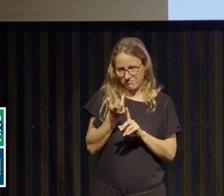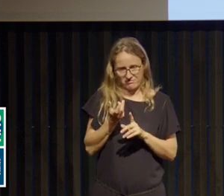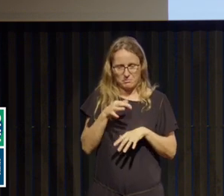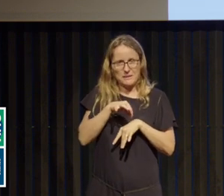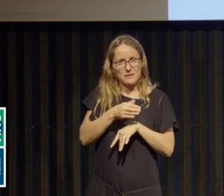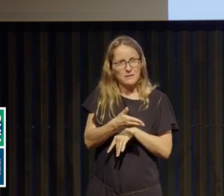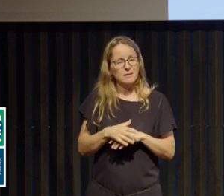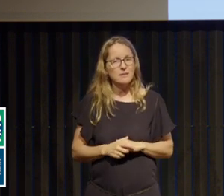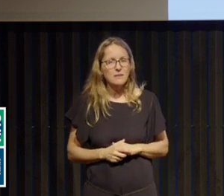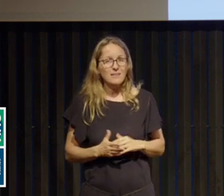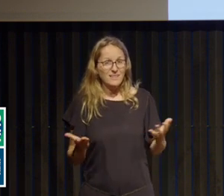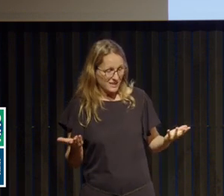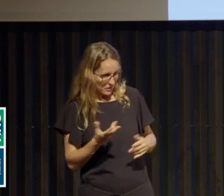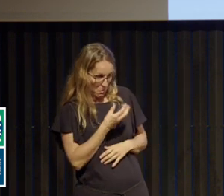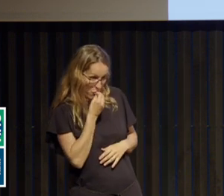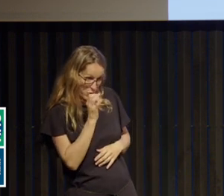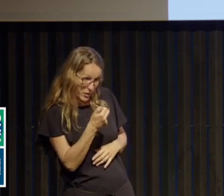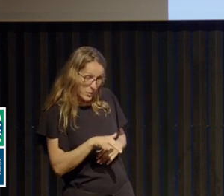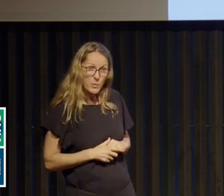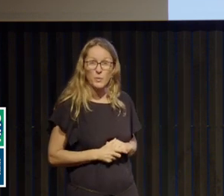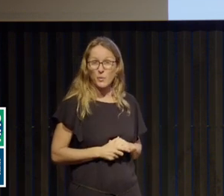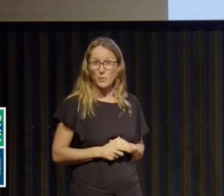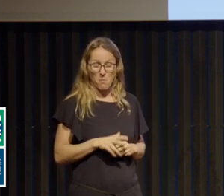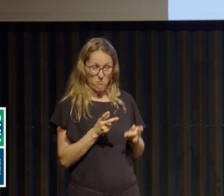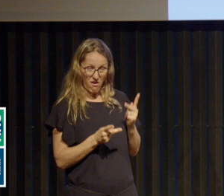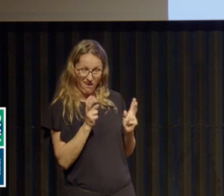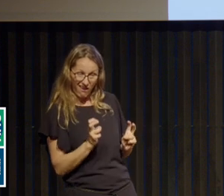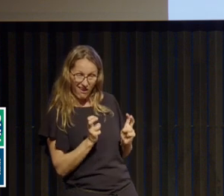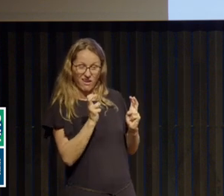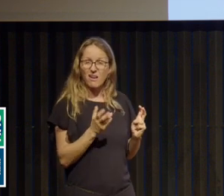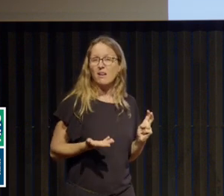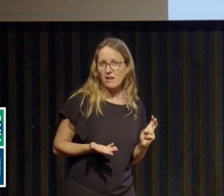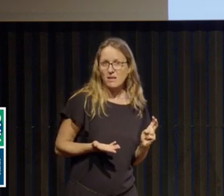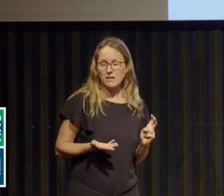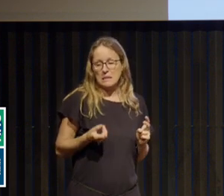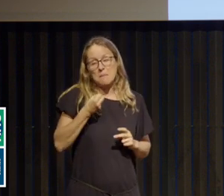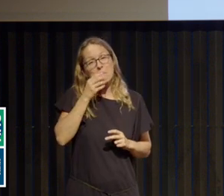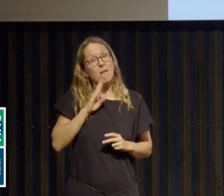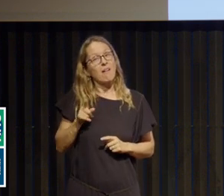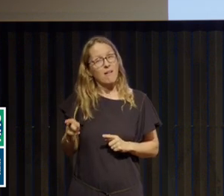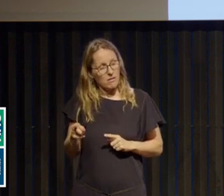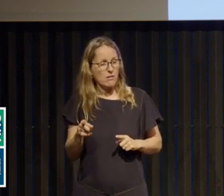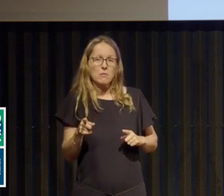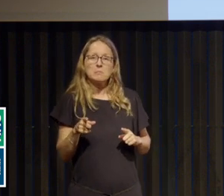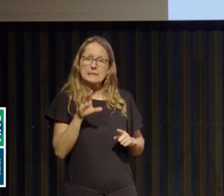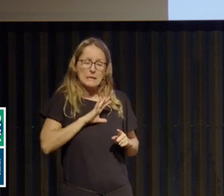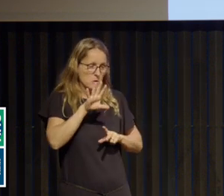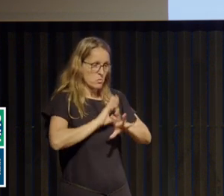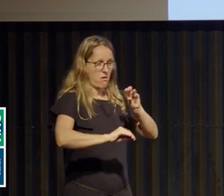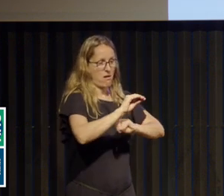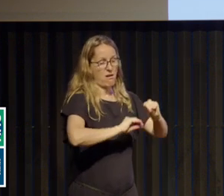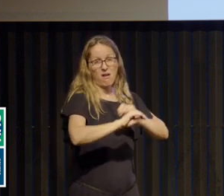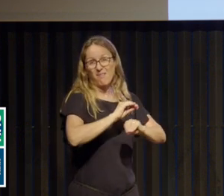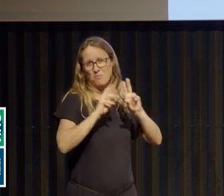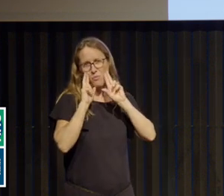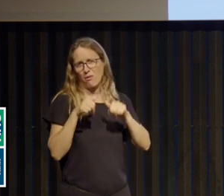Qu'est-ce qu'elle a mangé ? Est qu'elle a pris un peu de poids ? Est-ce qu'elle est encore perdue ? Et là, les parents qui essaient de se transformer en soignants, en général, ça ne va servir